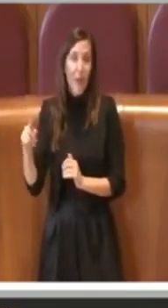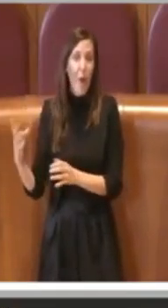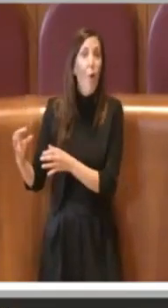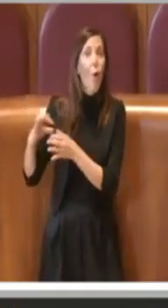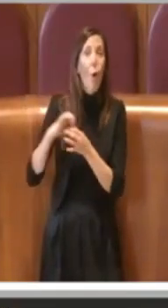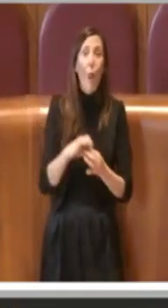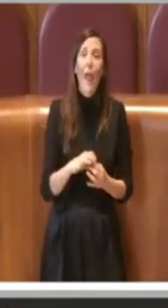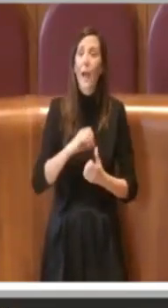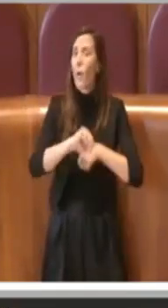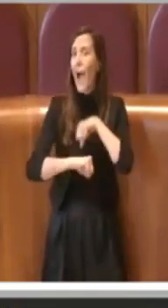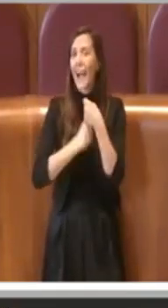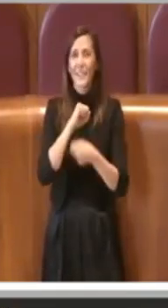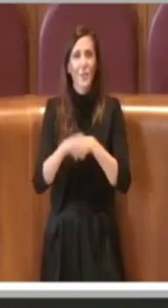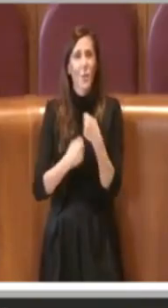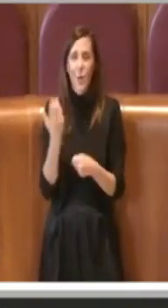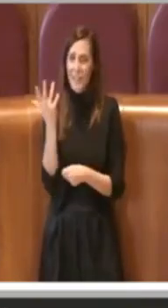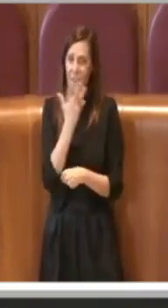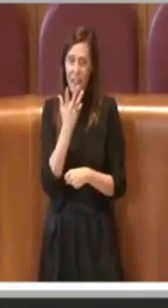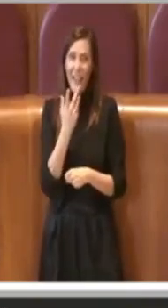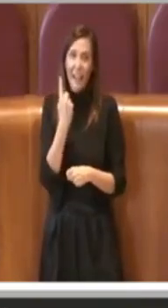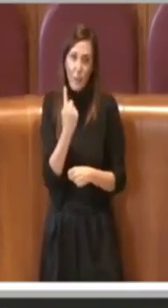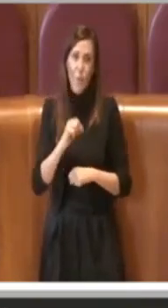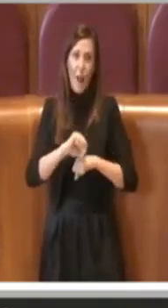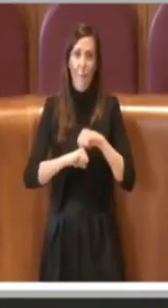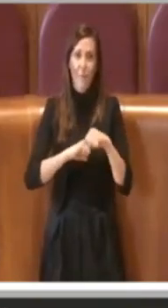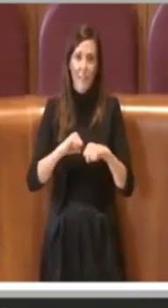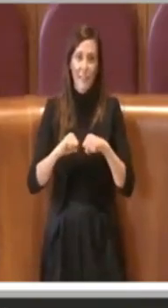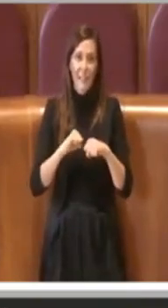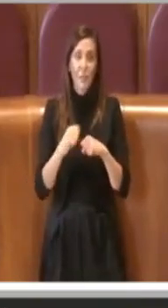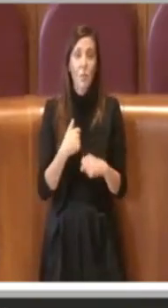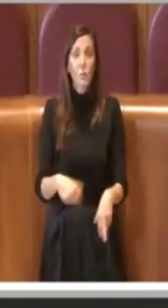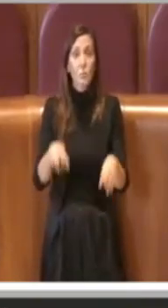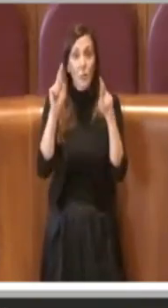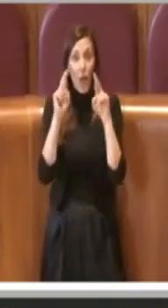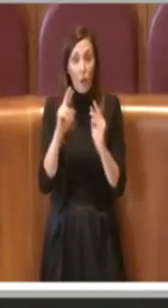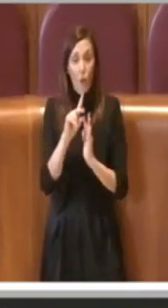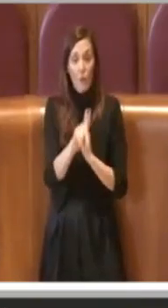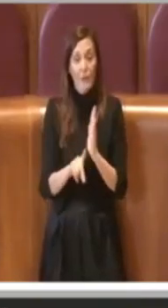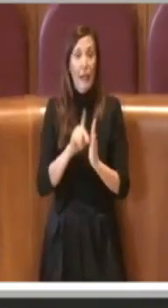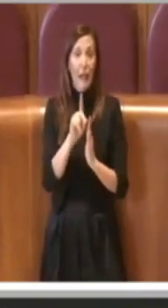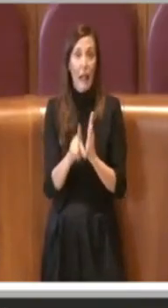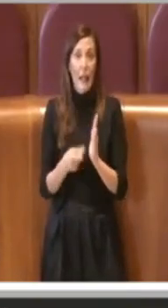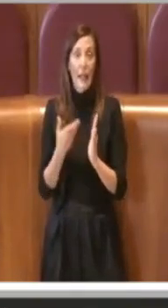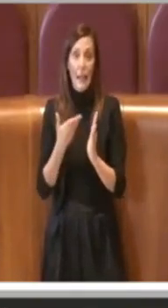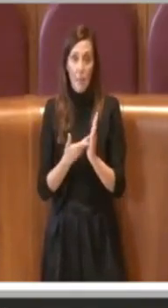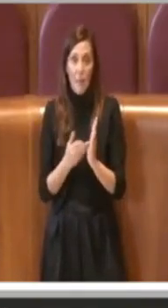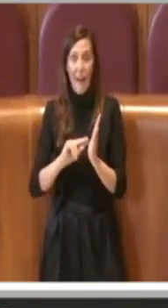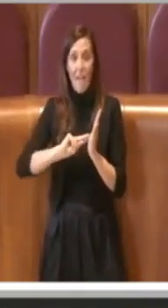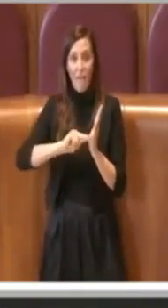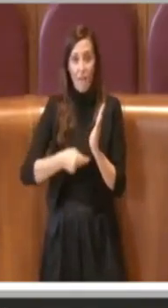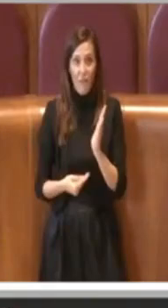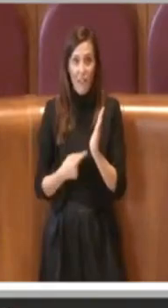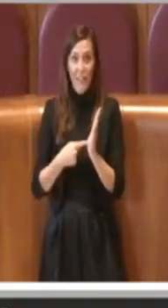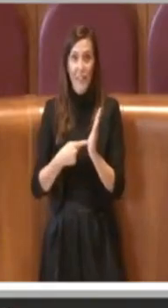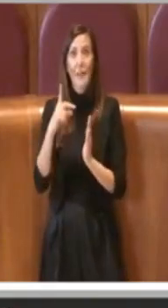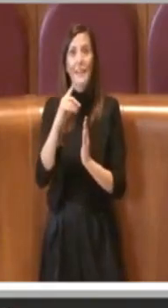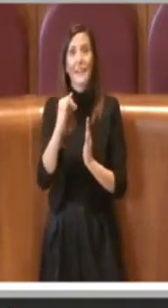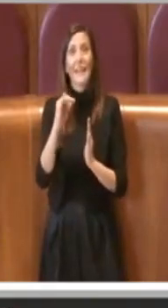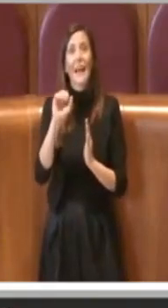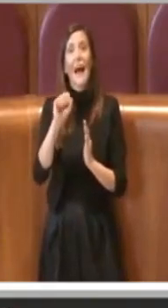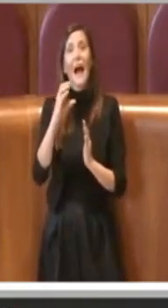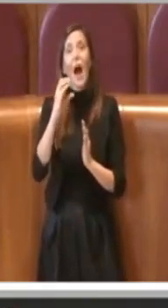sbagliate di un'amministrazione. Io mi auguro che la delibera, a firma Diaco